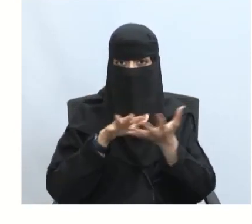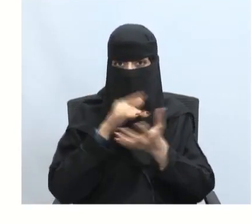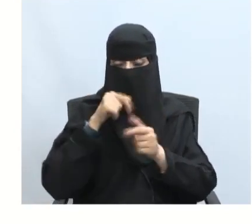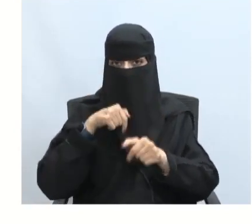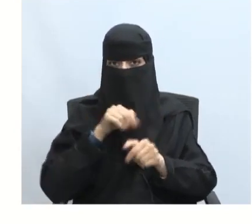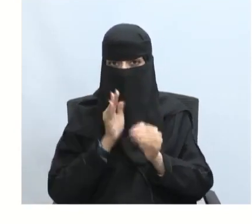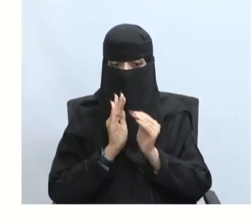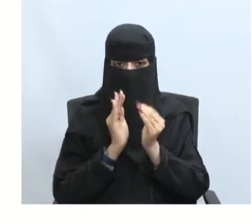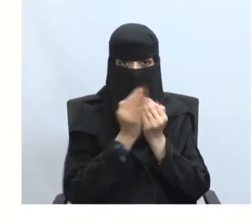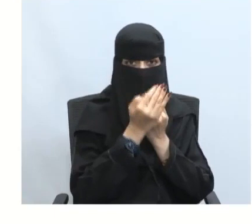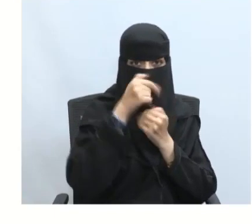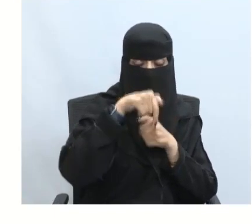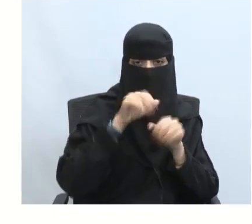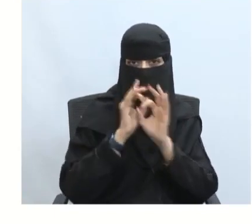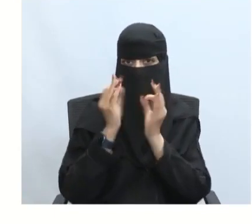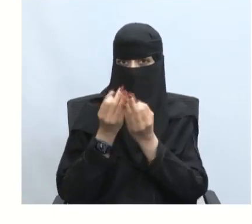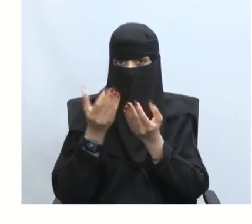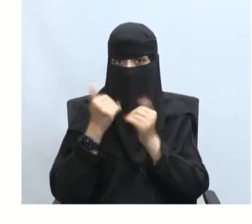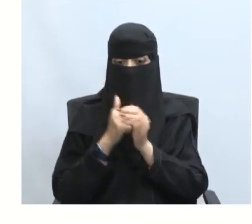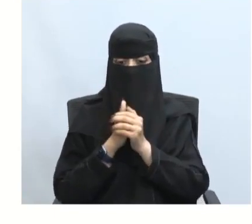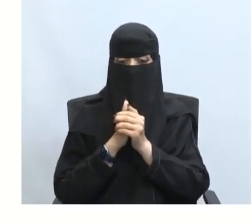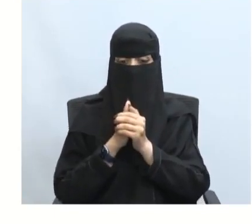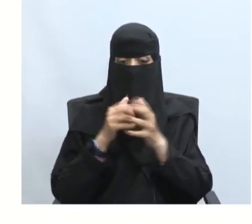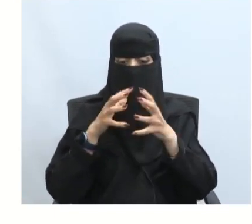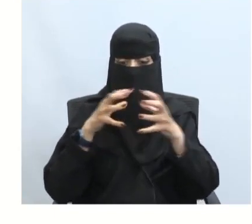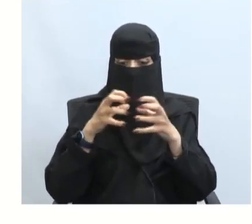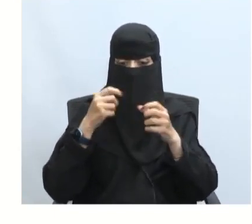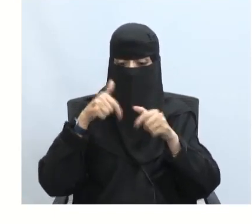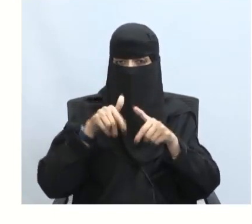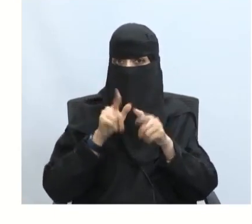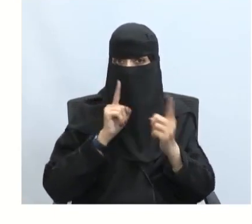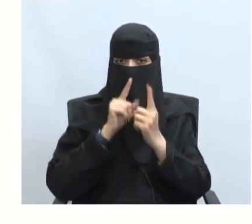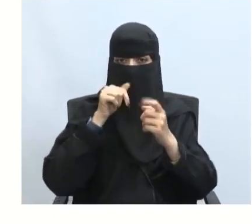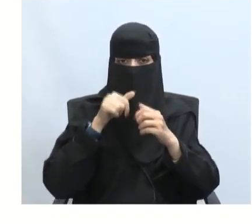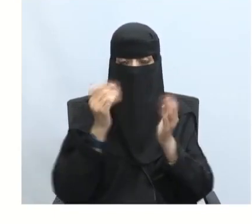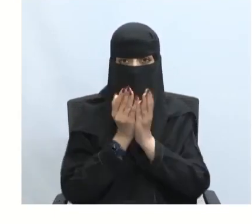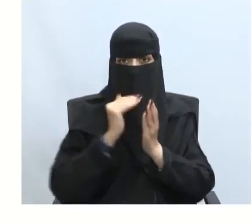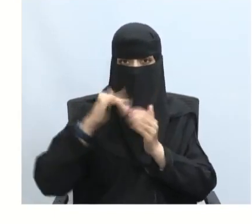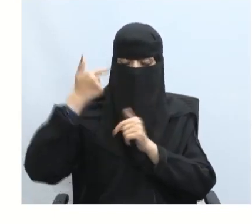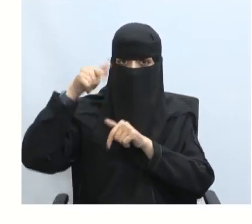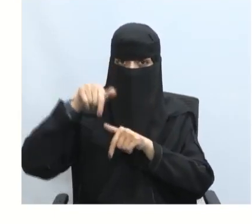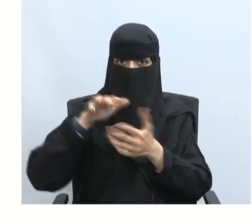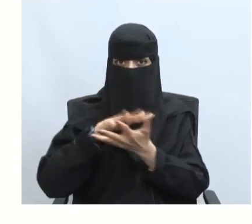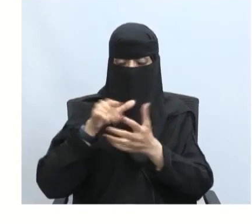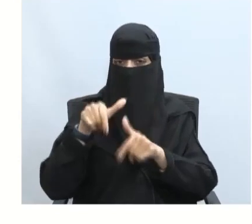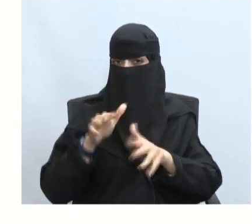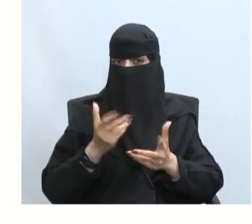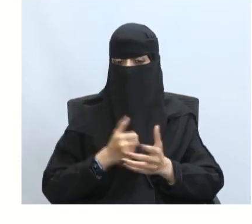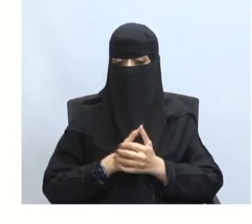الإنعزال عن المجتمع تحليل الموقف والدراسات التحليلية لهذه الأزمة